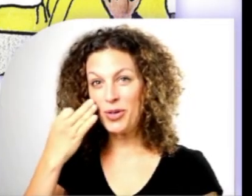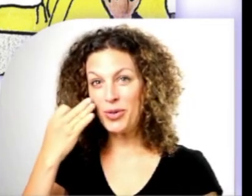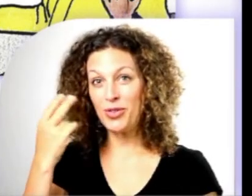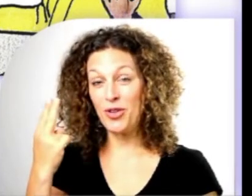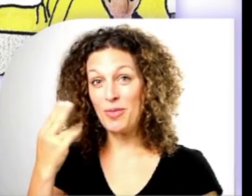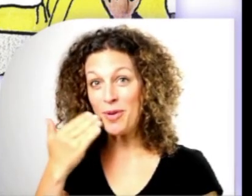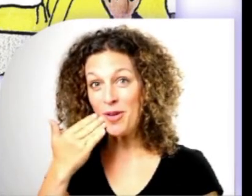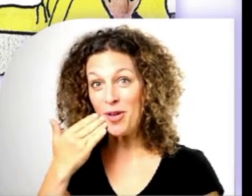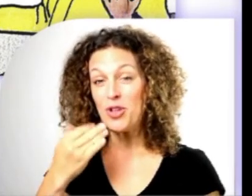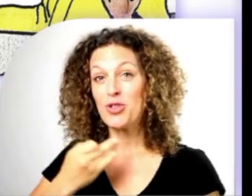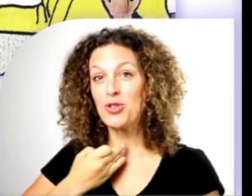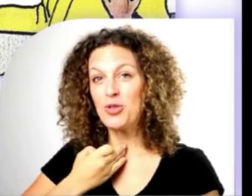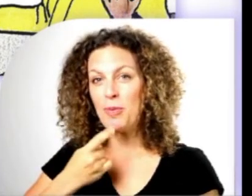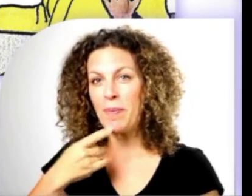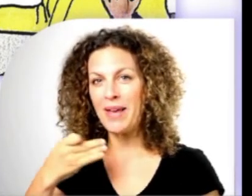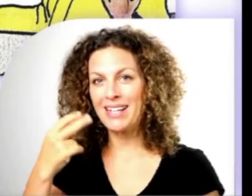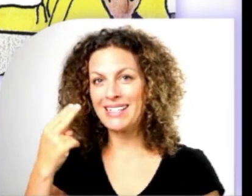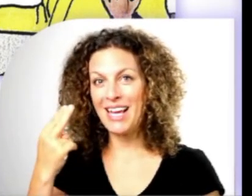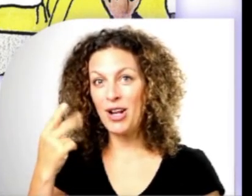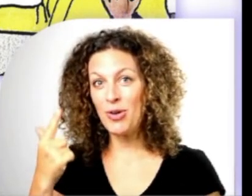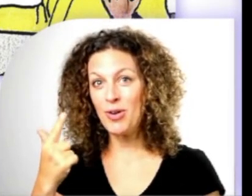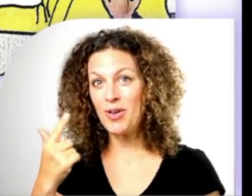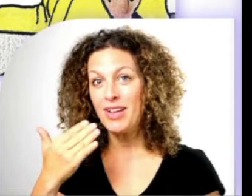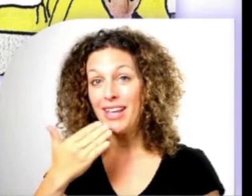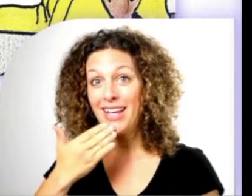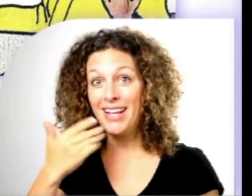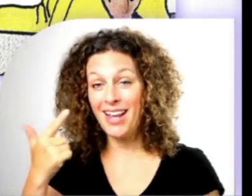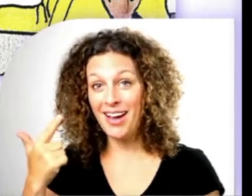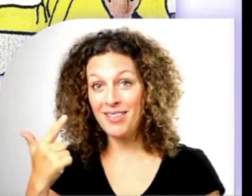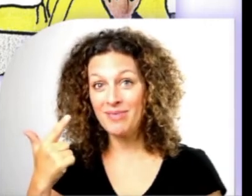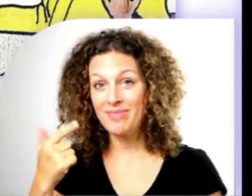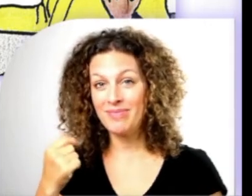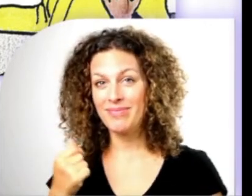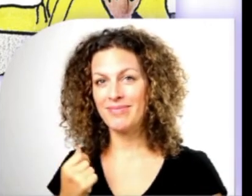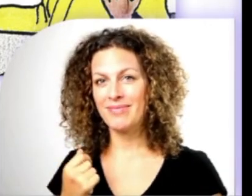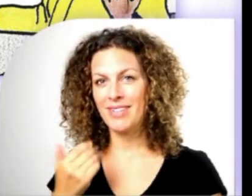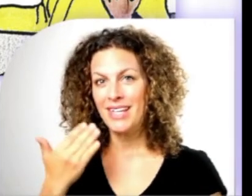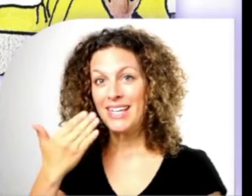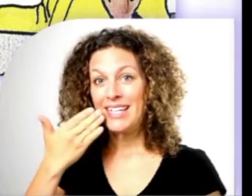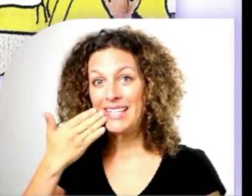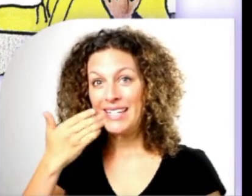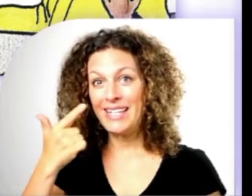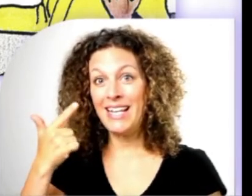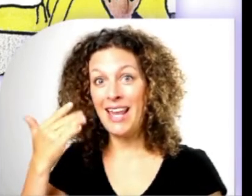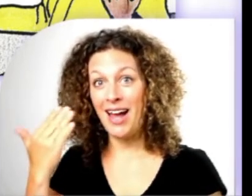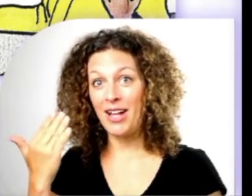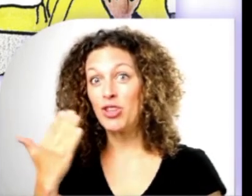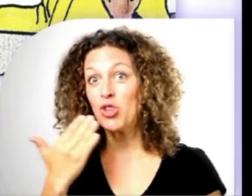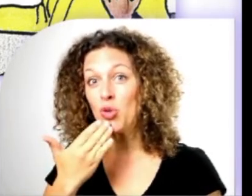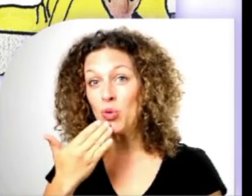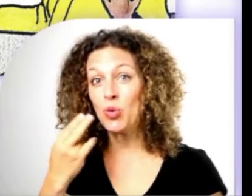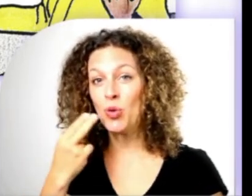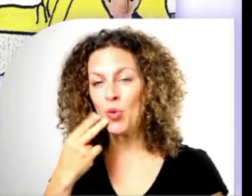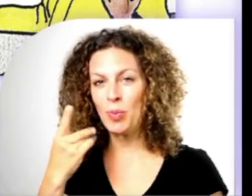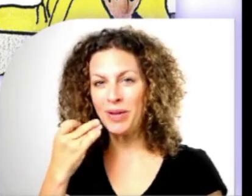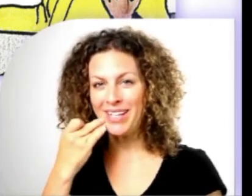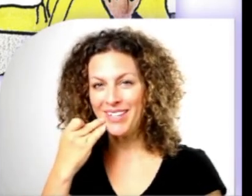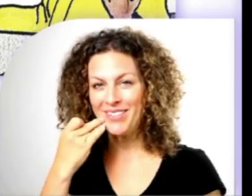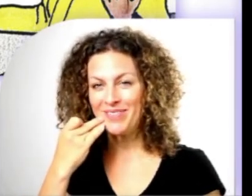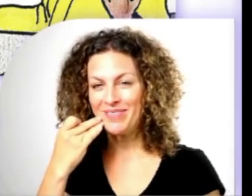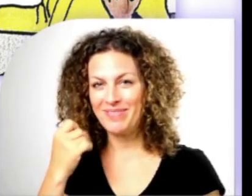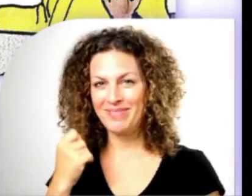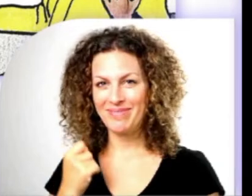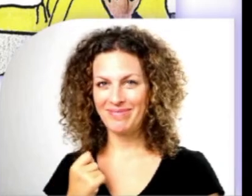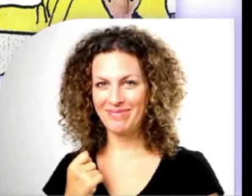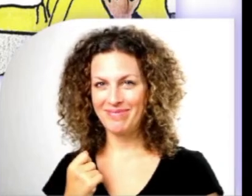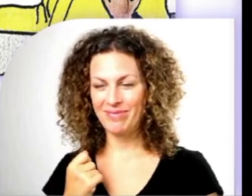Heureusement, Super Calot est là. Il a tout compris.